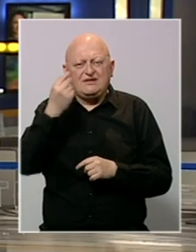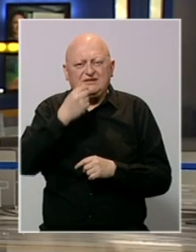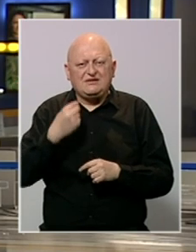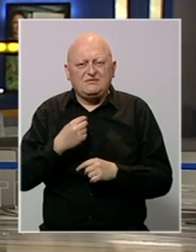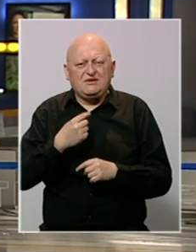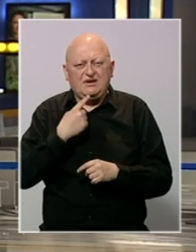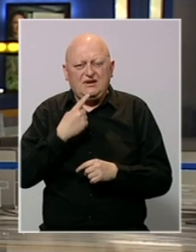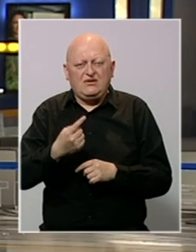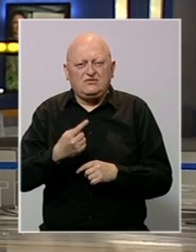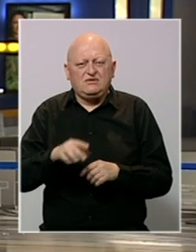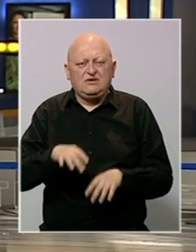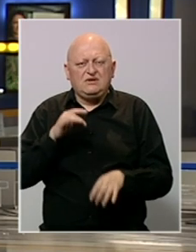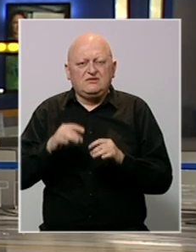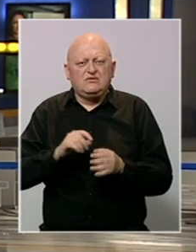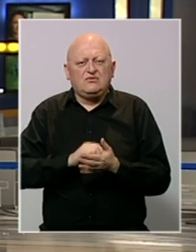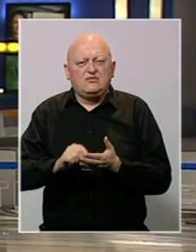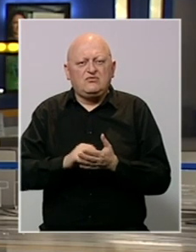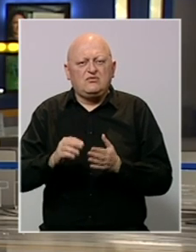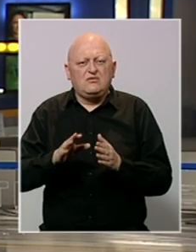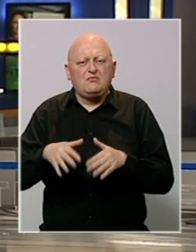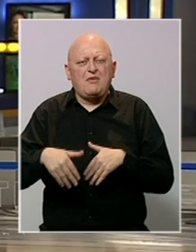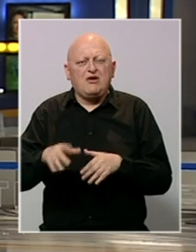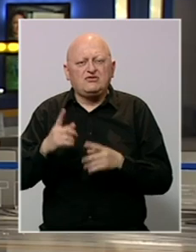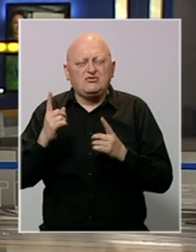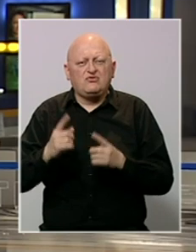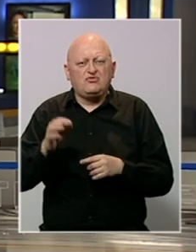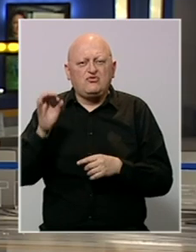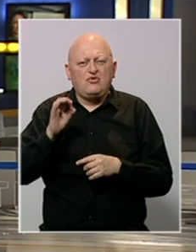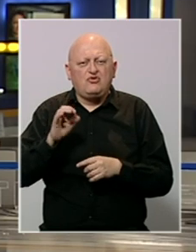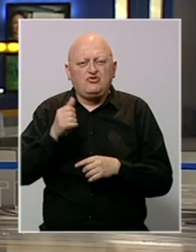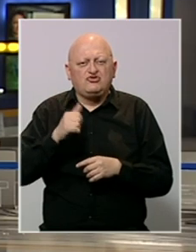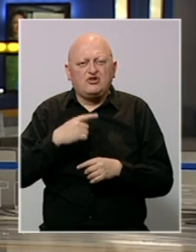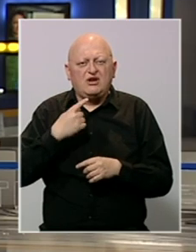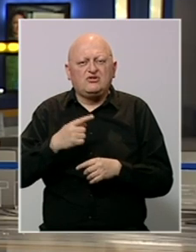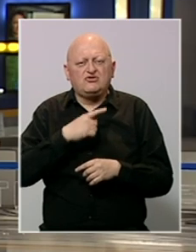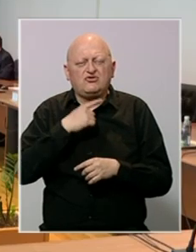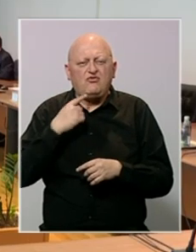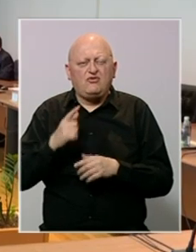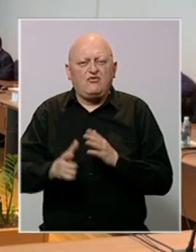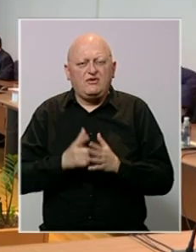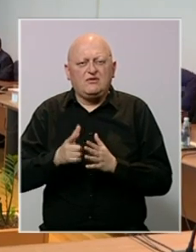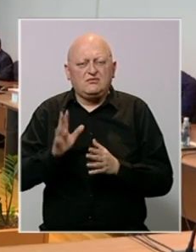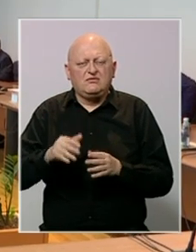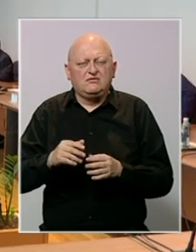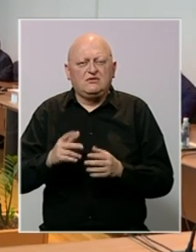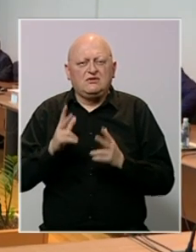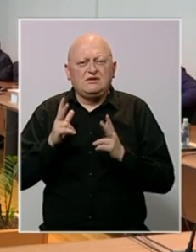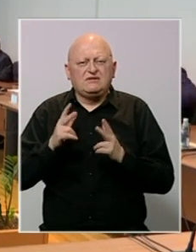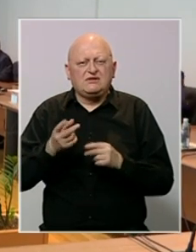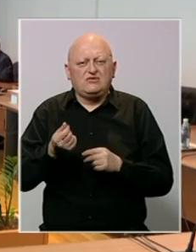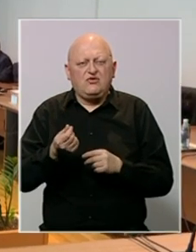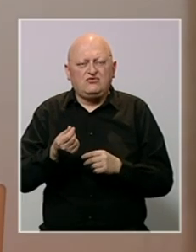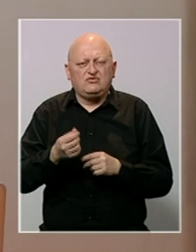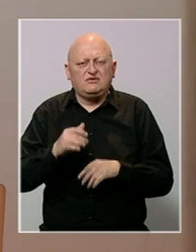glas Srpske je naveo da se izbori raspisuju u maju, ali održavaju tek u oktobru, što je, kaže, dug period da bi se sada insistiralo na